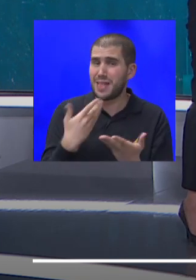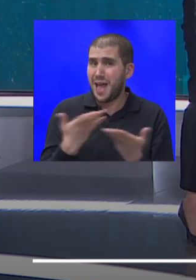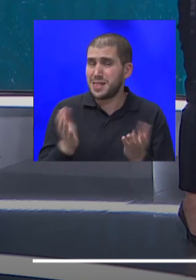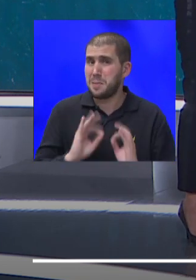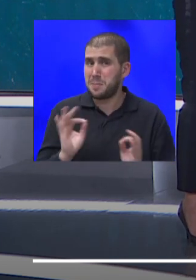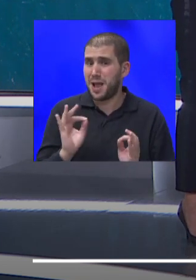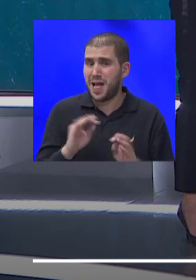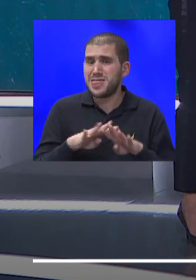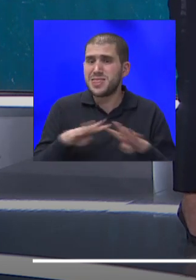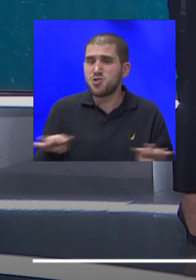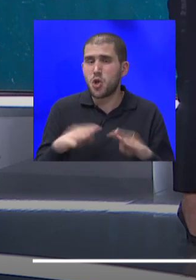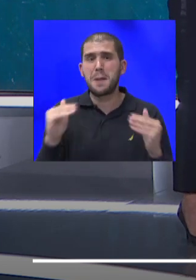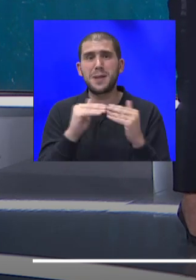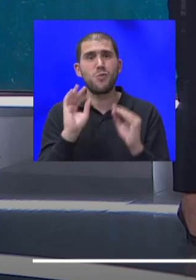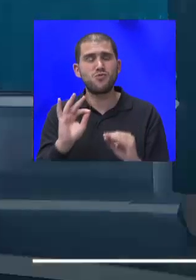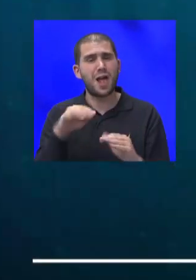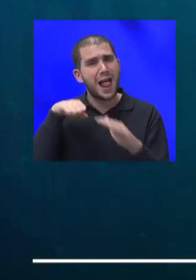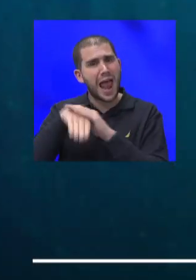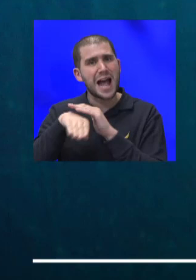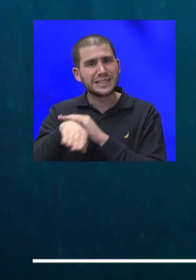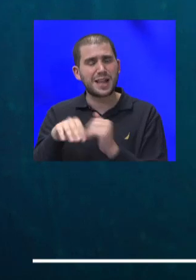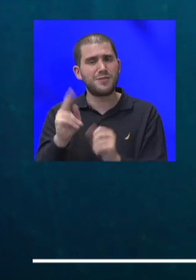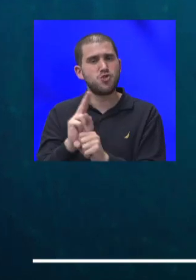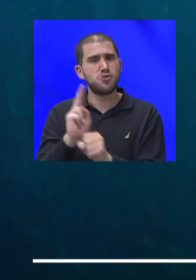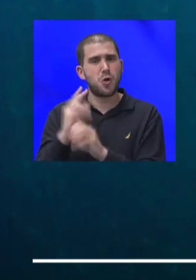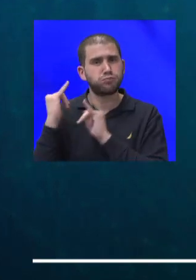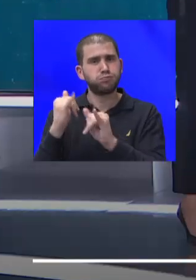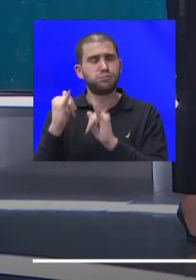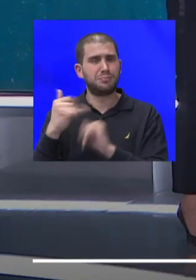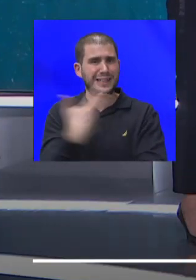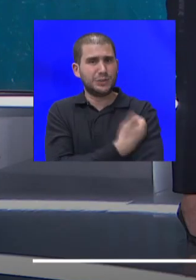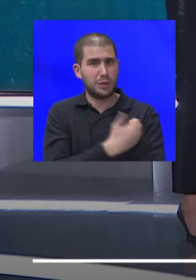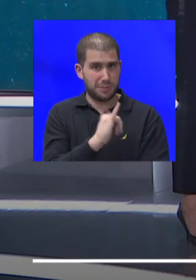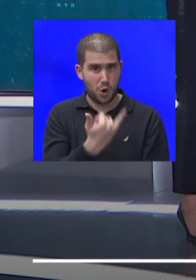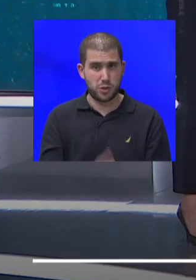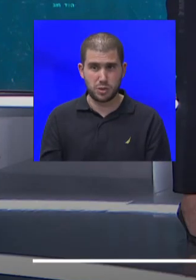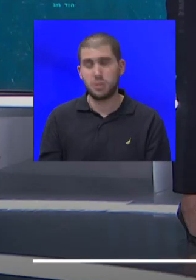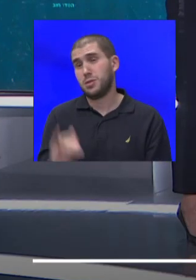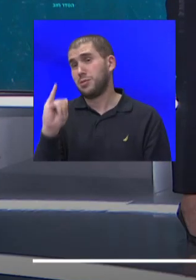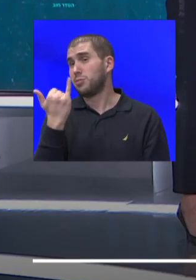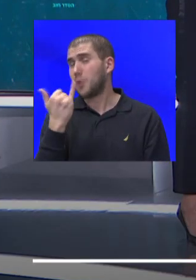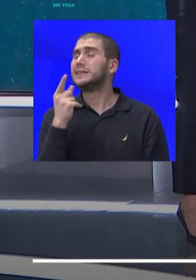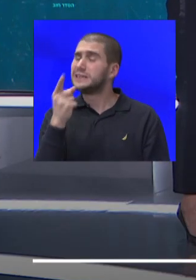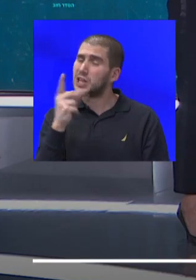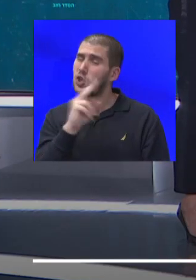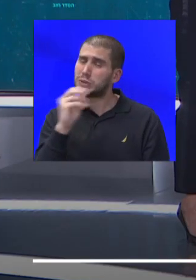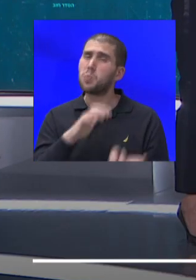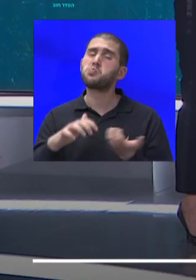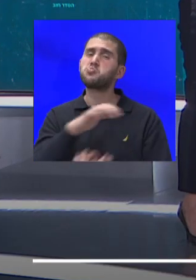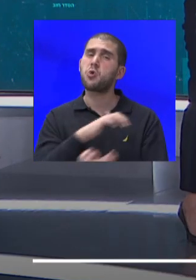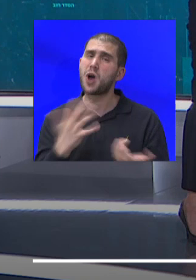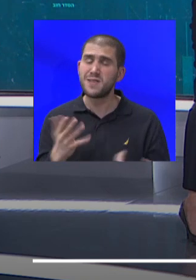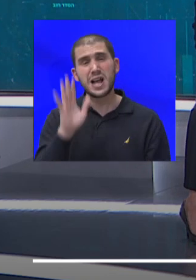להחסן ולהחזיק ולשנע את החיסונים האלה. ממש כך, זה עניין די מורכב. כלומר, גם אחרי שיחתמו